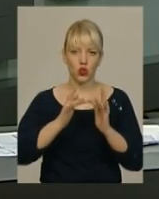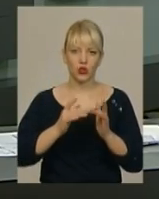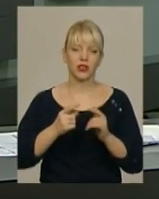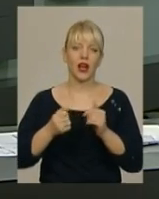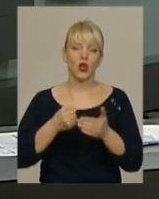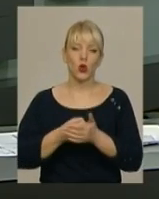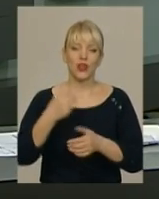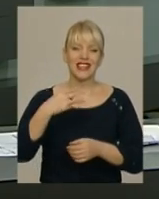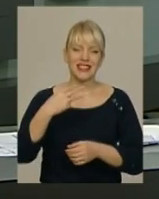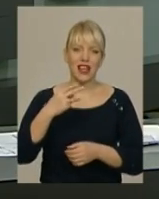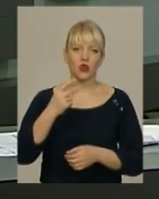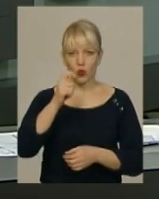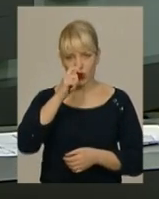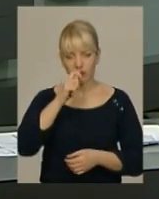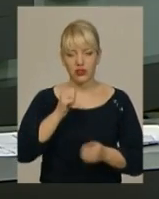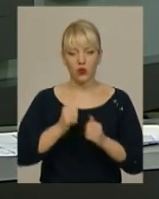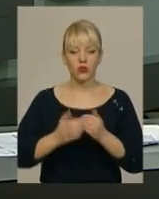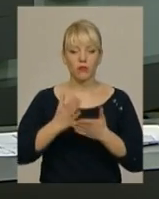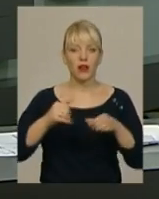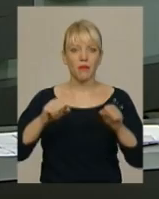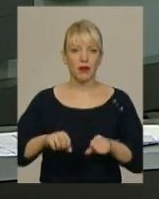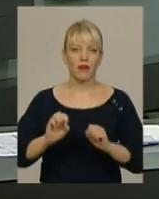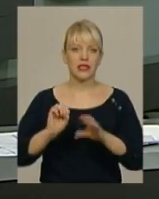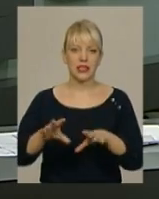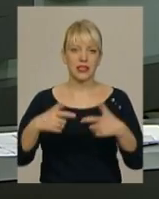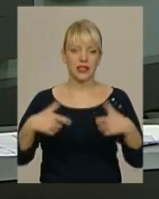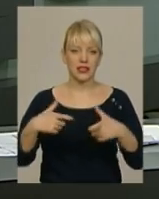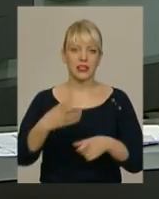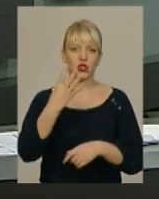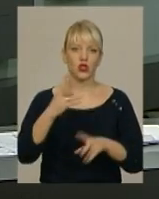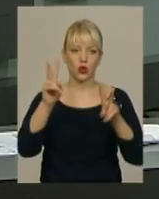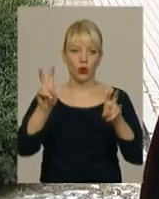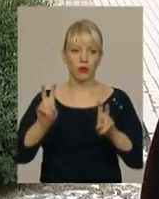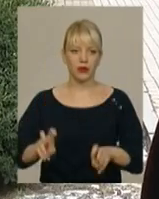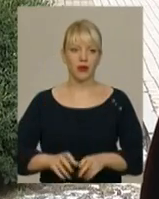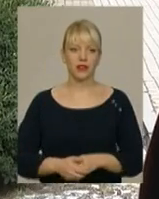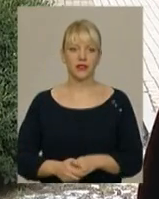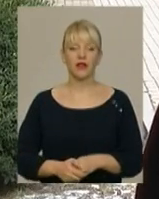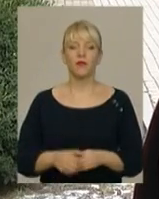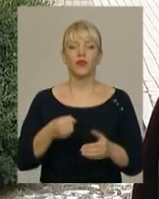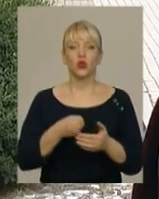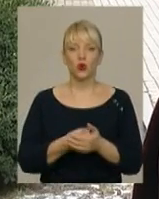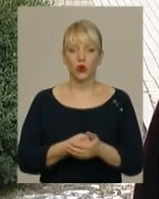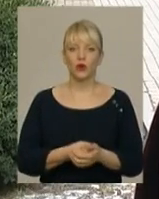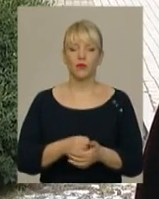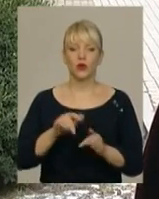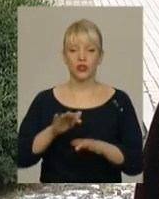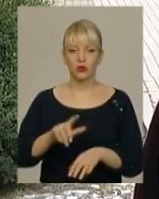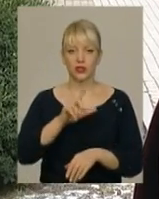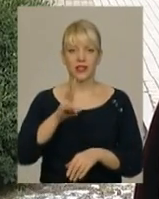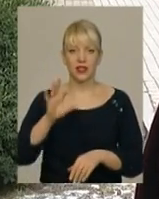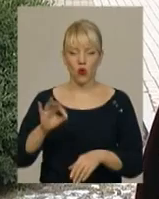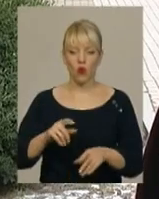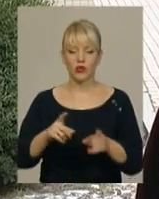Нагадаємо, кожен кандидат має право скласти тести щонайбільше з чотирьох предметів. До процедури ЗНО